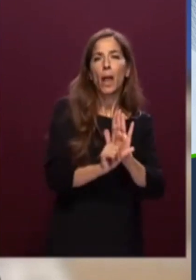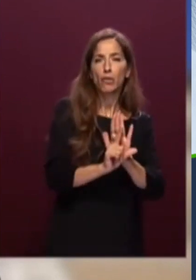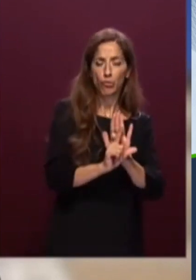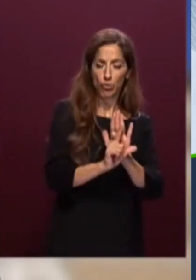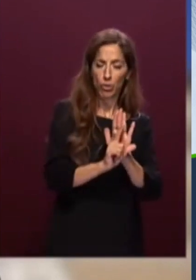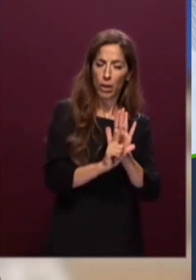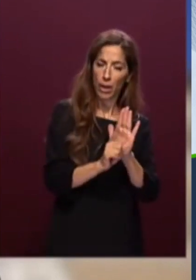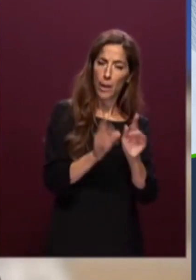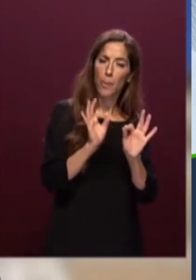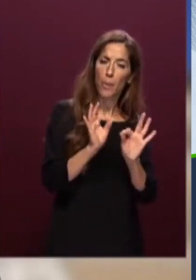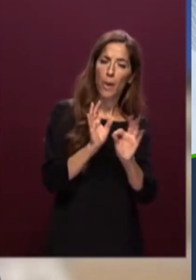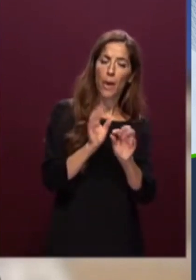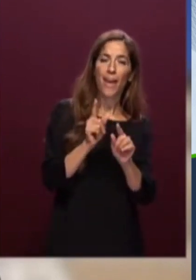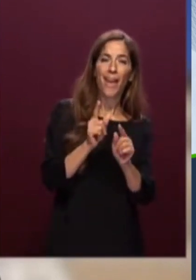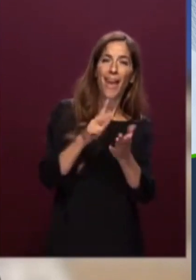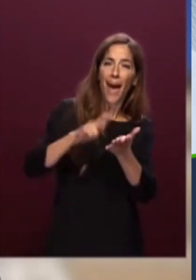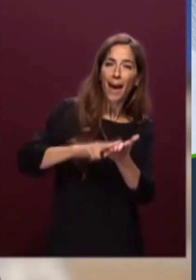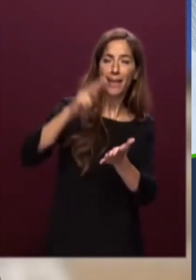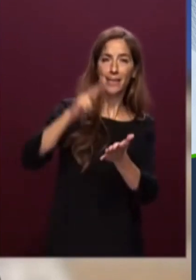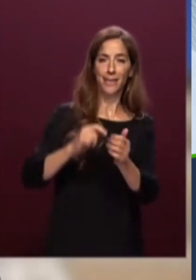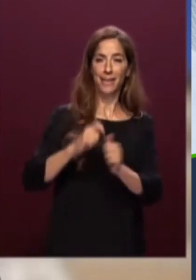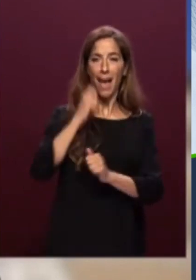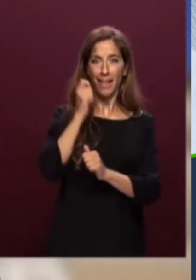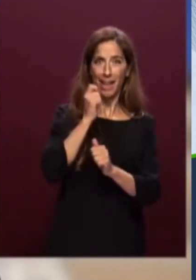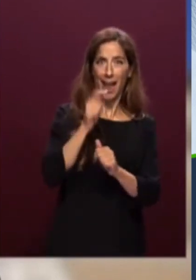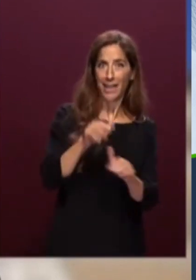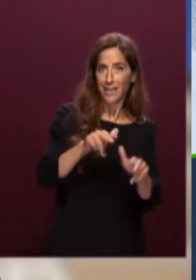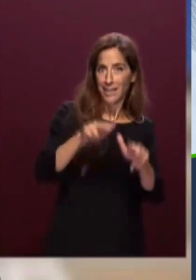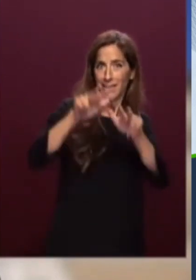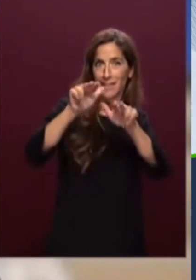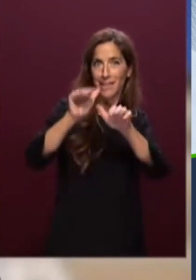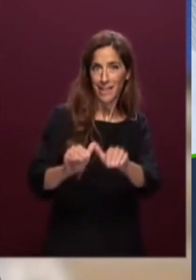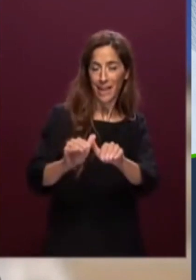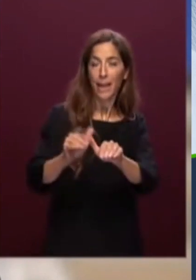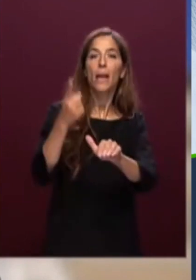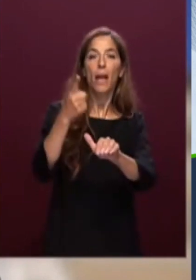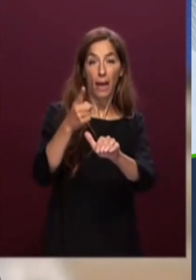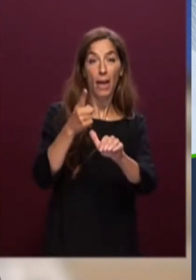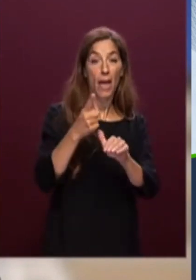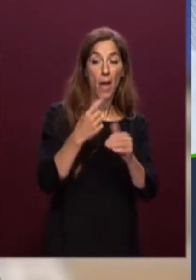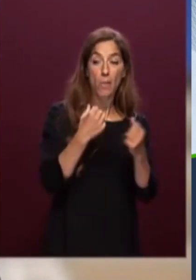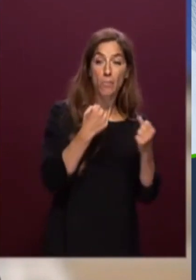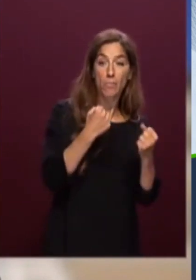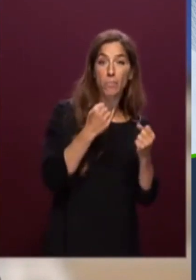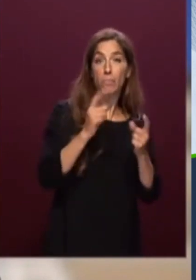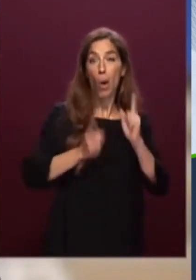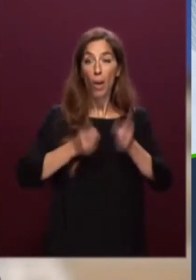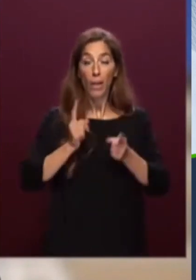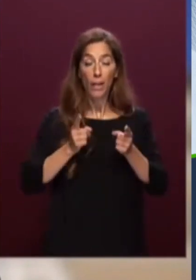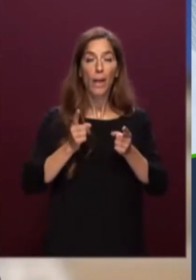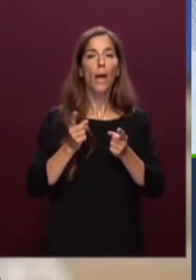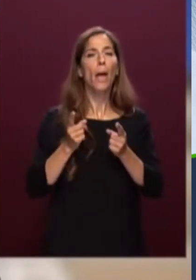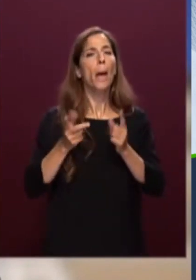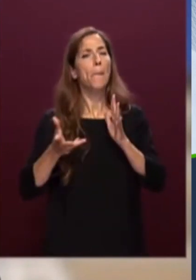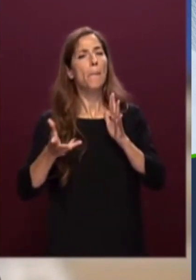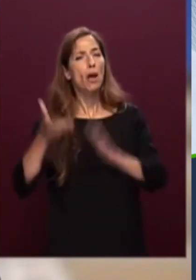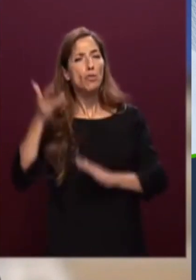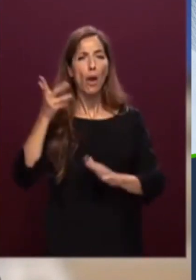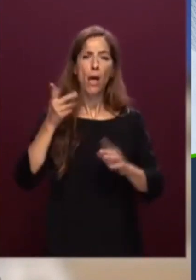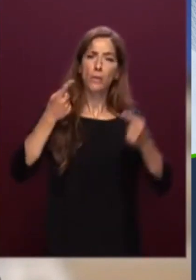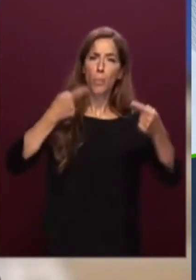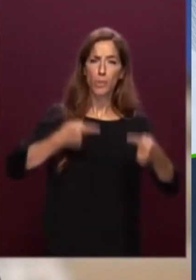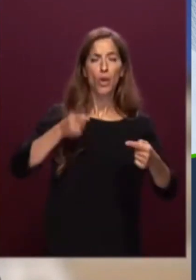pluralismo degli interessi che le diverse forze politiche rappresentano maggioranza e opposizione dovranno